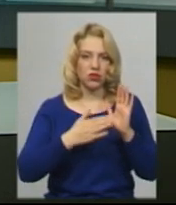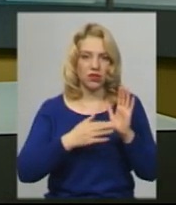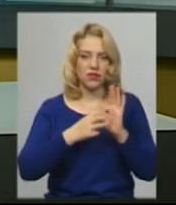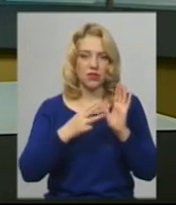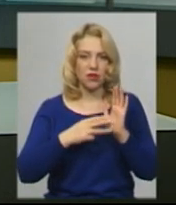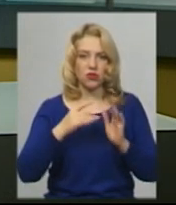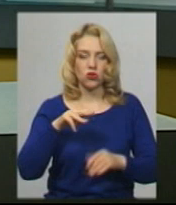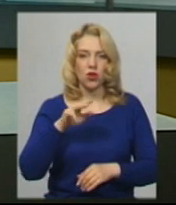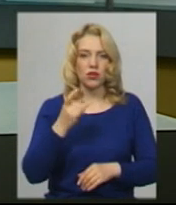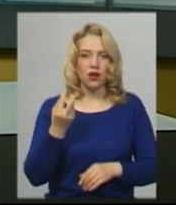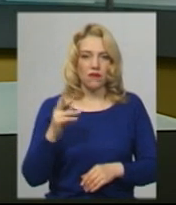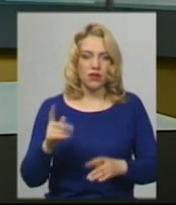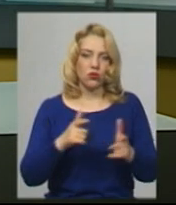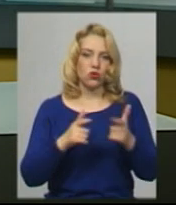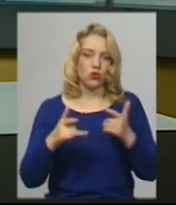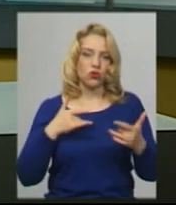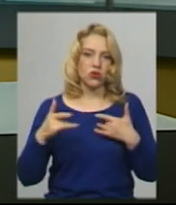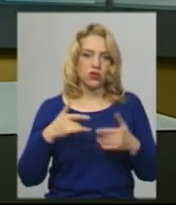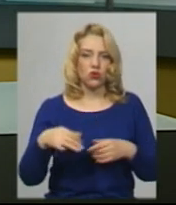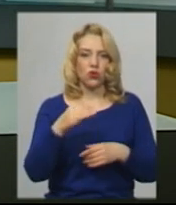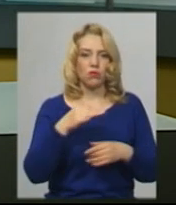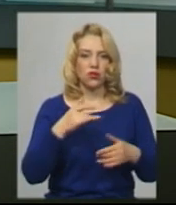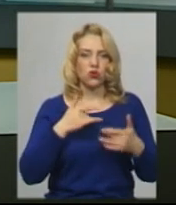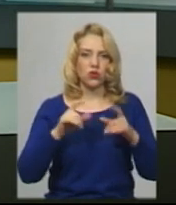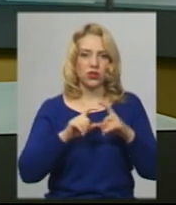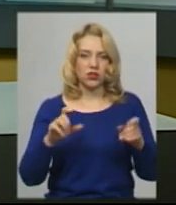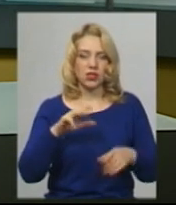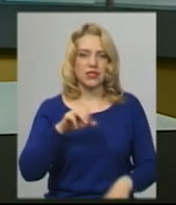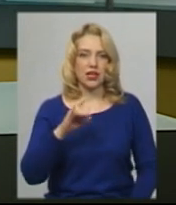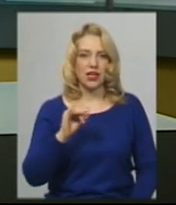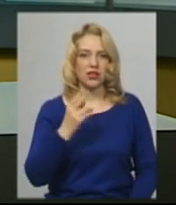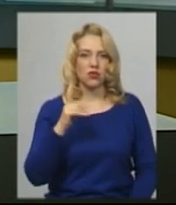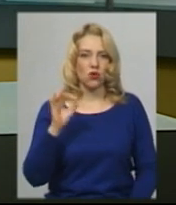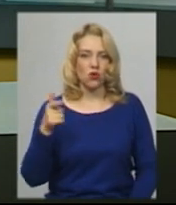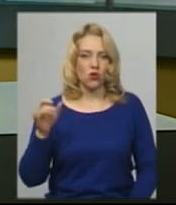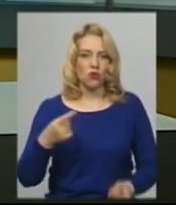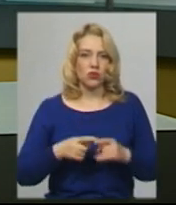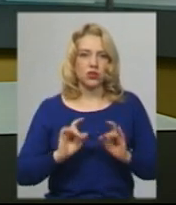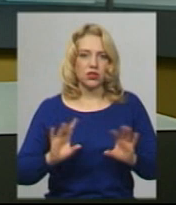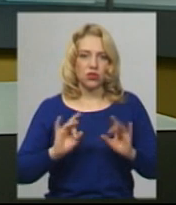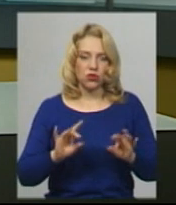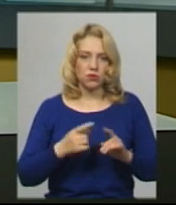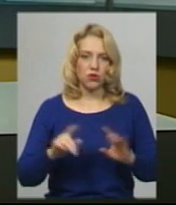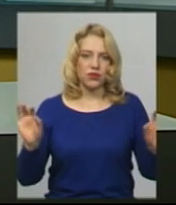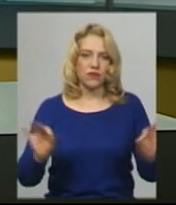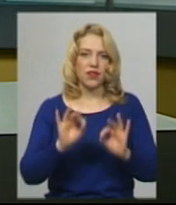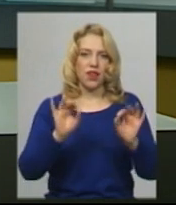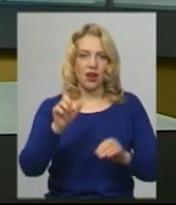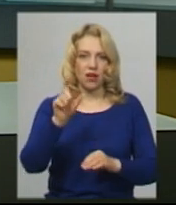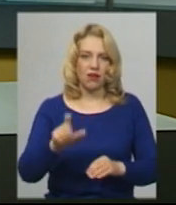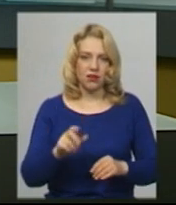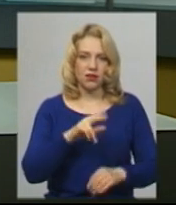оркестр обласного музично-драматичного театру імені Михайла Старицького. Про це розповів його диригент Леонід Деркач.